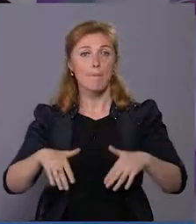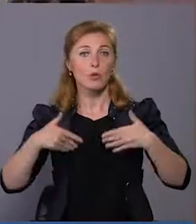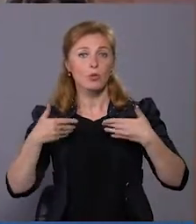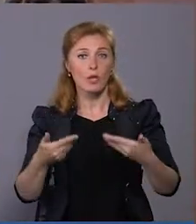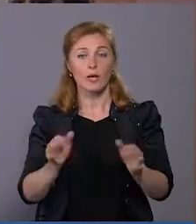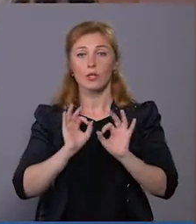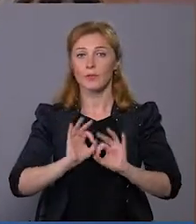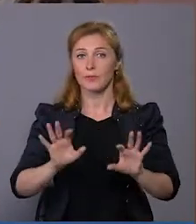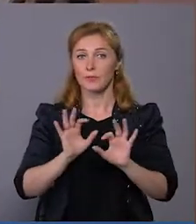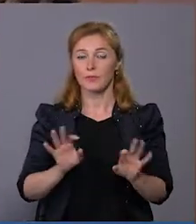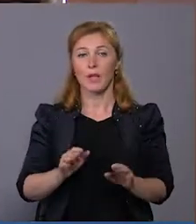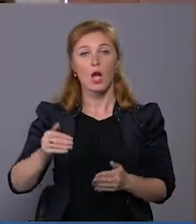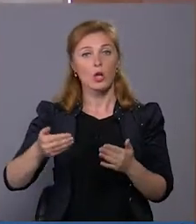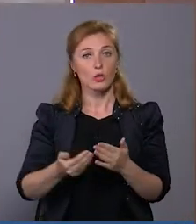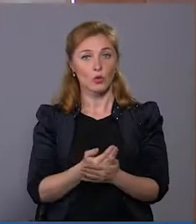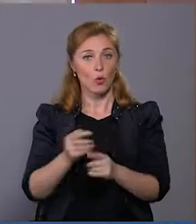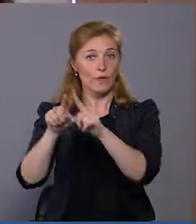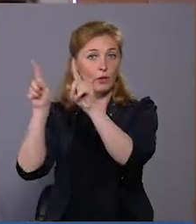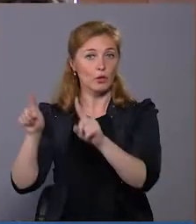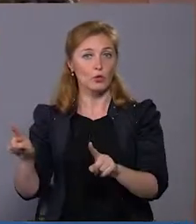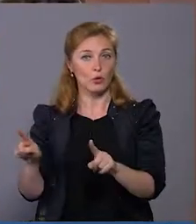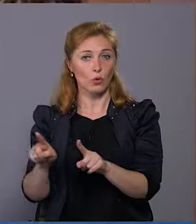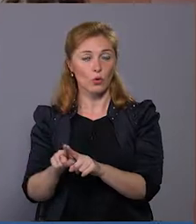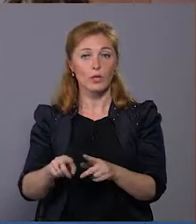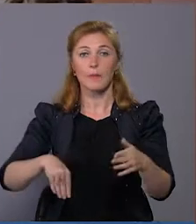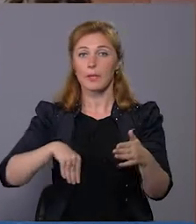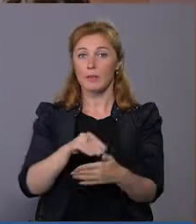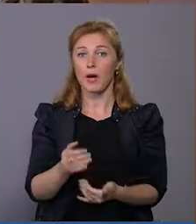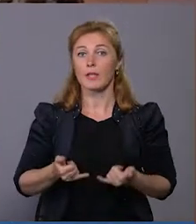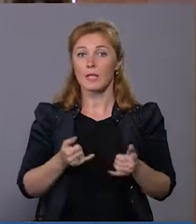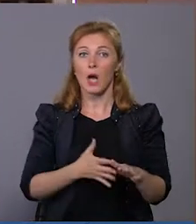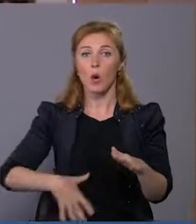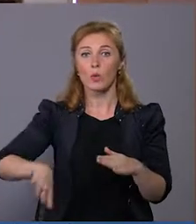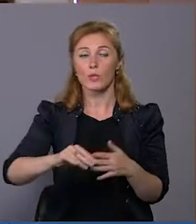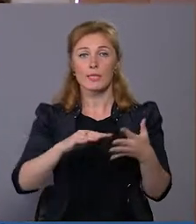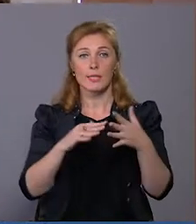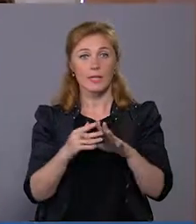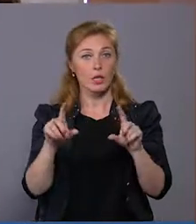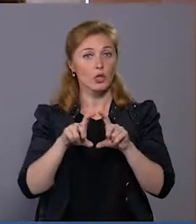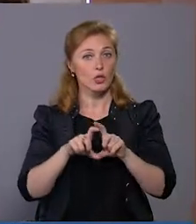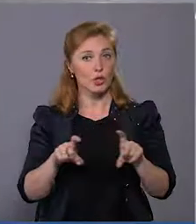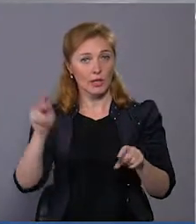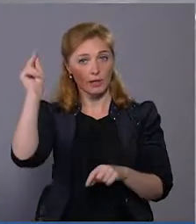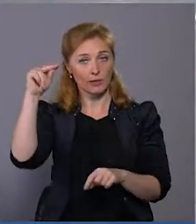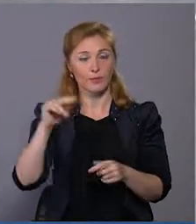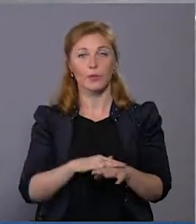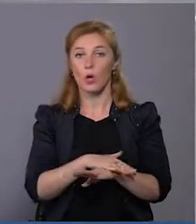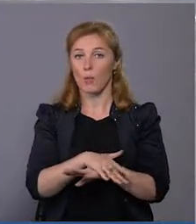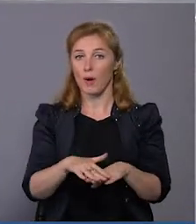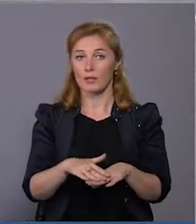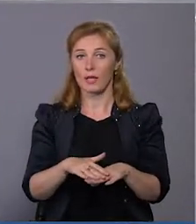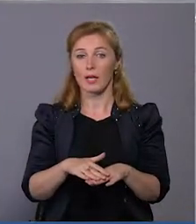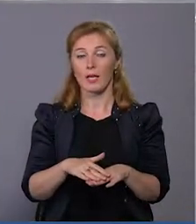закріплення. Нові розумні дошки за тендерною процедурою придбали для усіх сільських шкіл громади. Вартість коливається